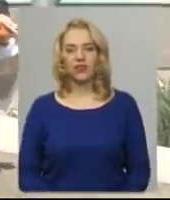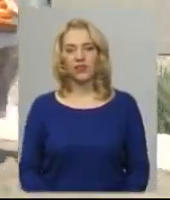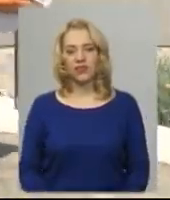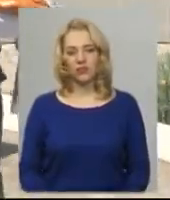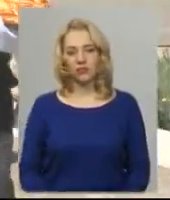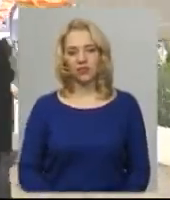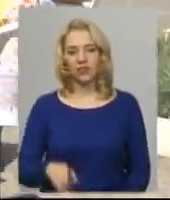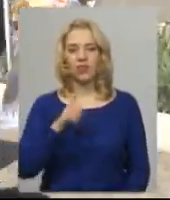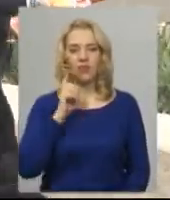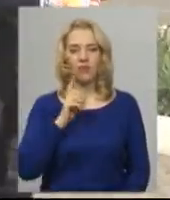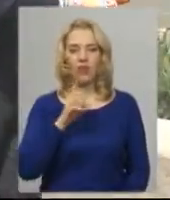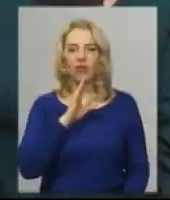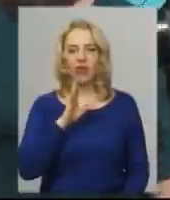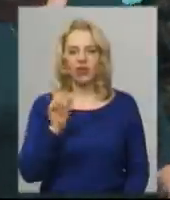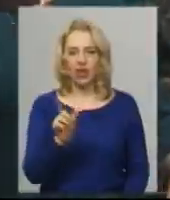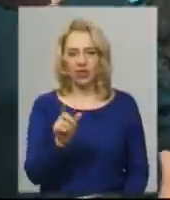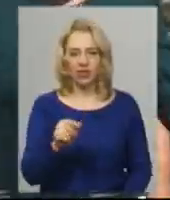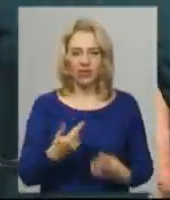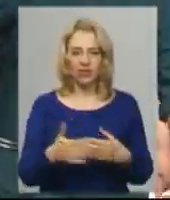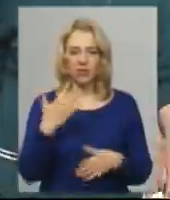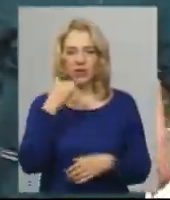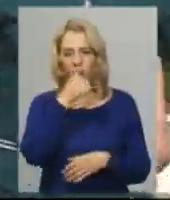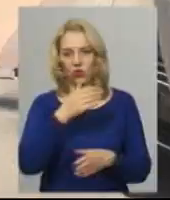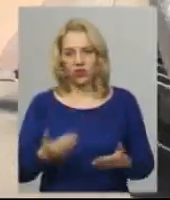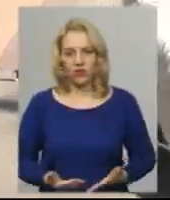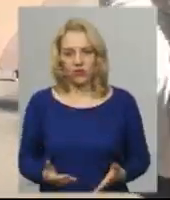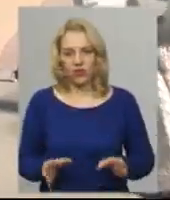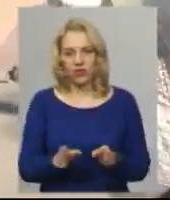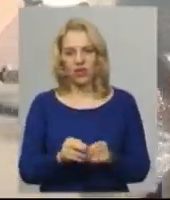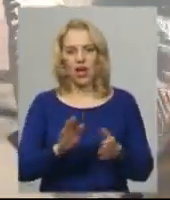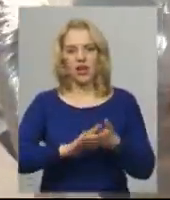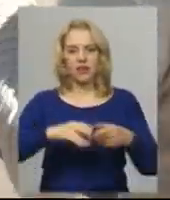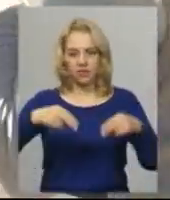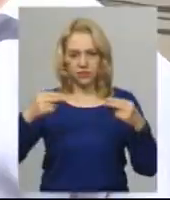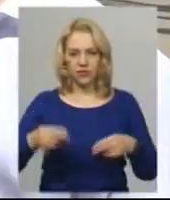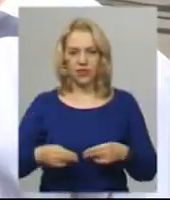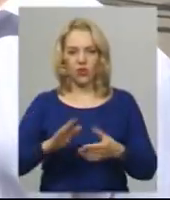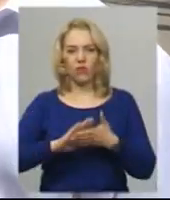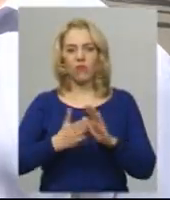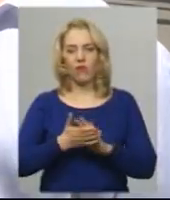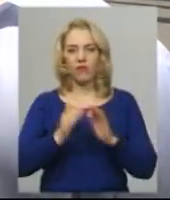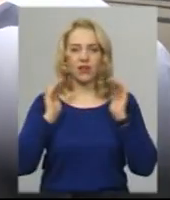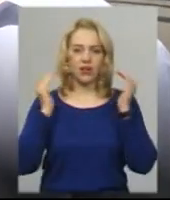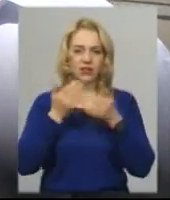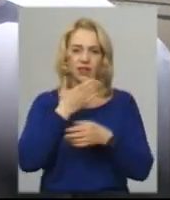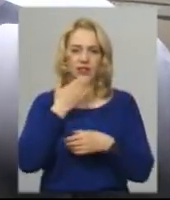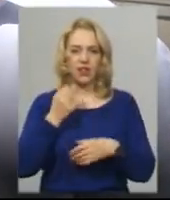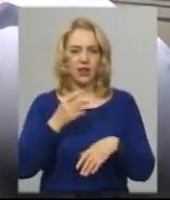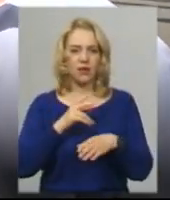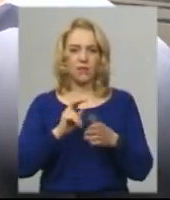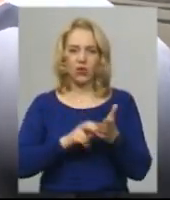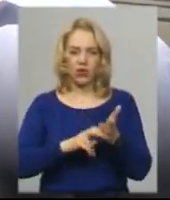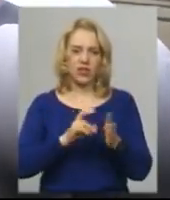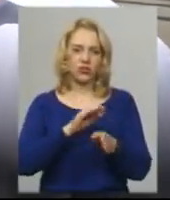Молодята Дмитро та Тетяна Садовець 5 років разом. Зареєстрували шлюб в умовах карантину. Ні, не боялися. Ми дотрималися